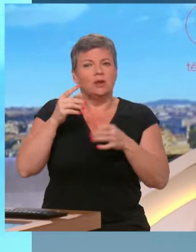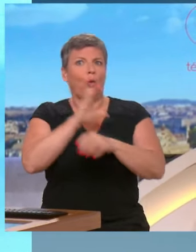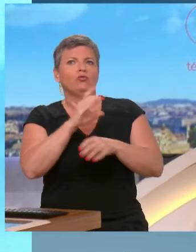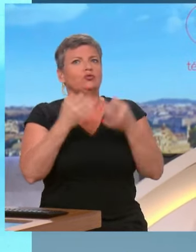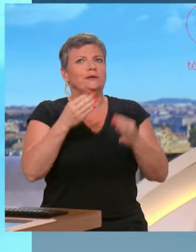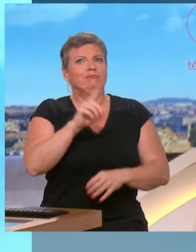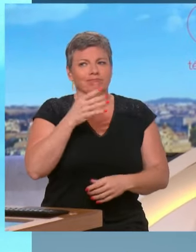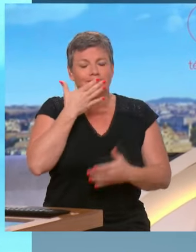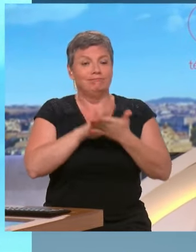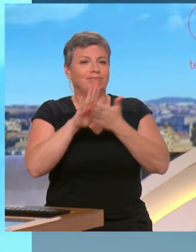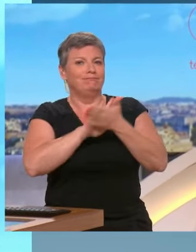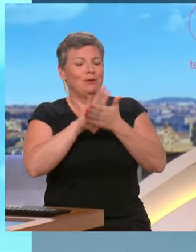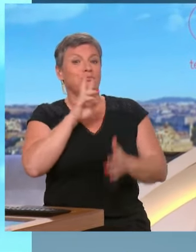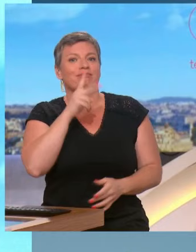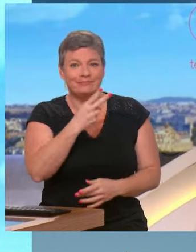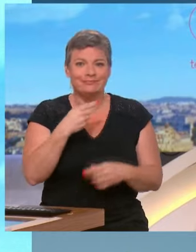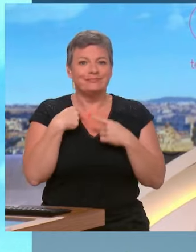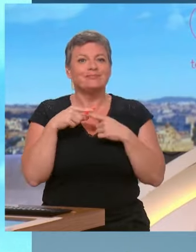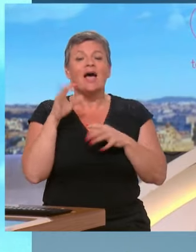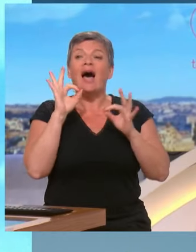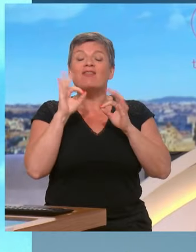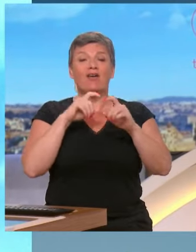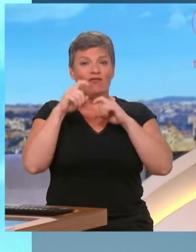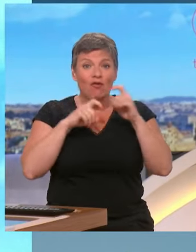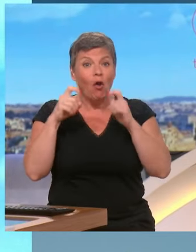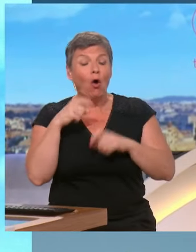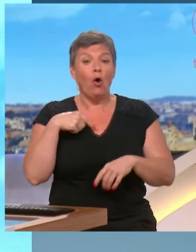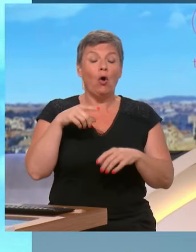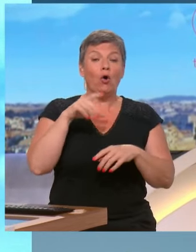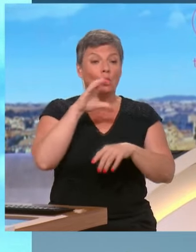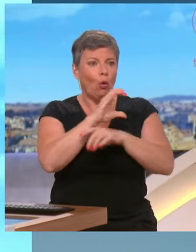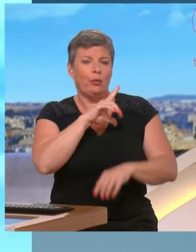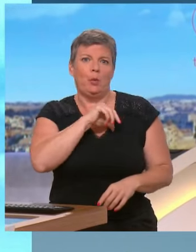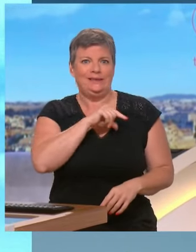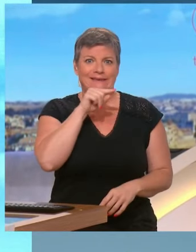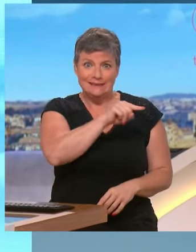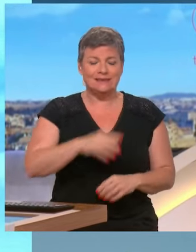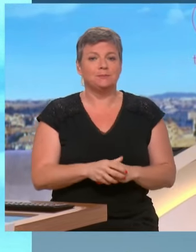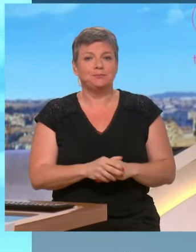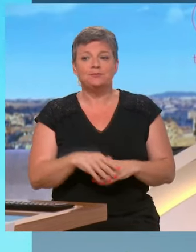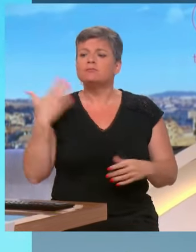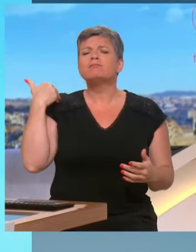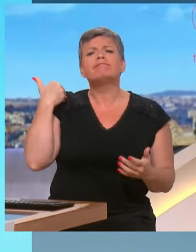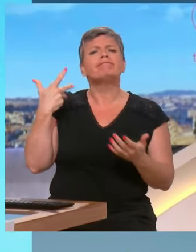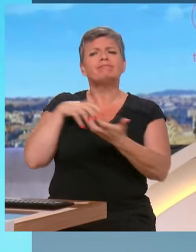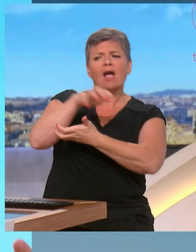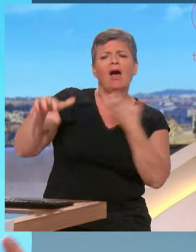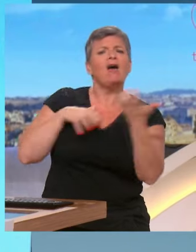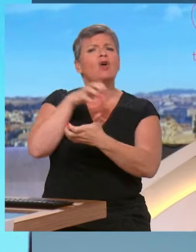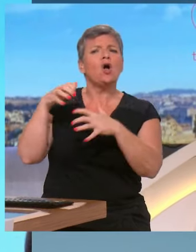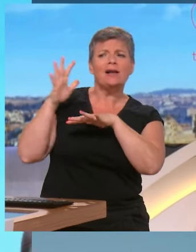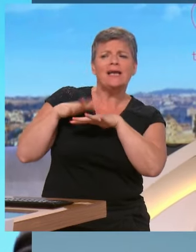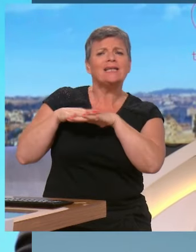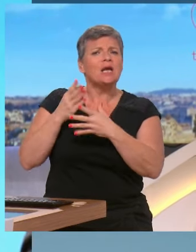contre la justice, mais de'absus. Ce que vous appelez en tout cas les violences policières, c'est le premier rendez-vous après la révolte des quartiers populaires, je cite les mots du